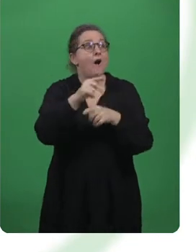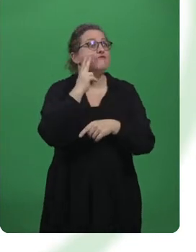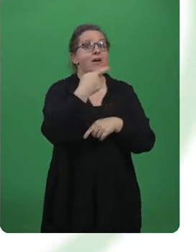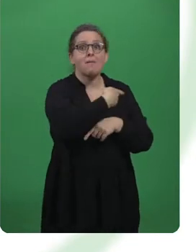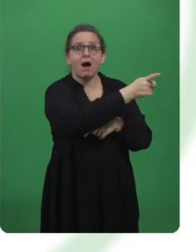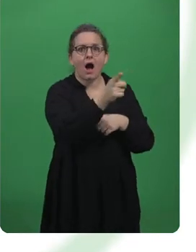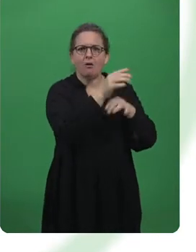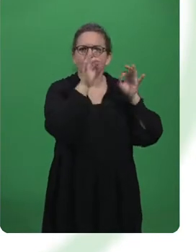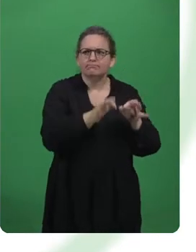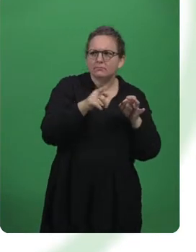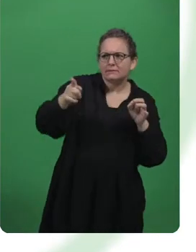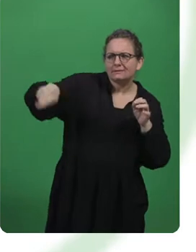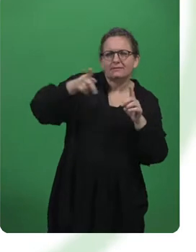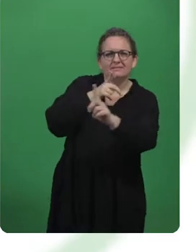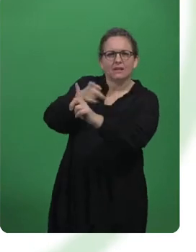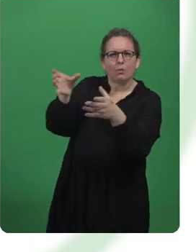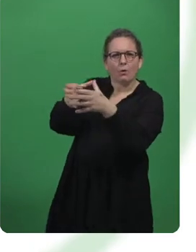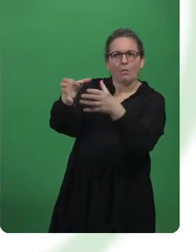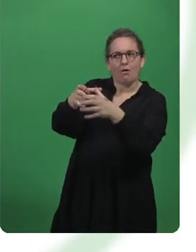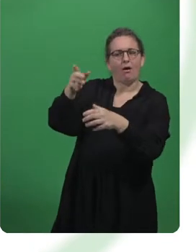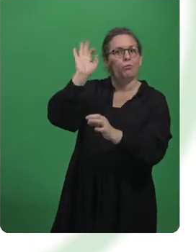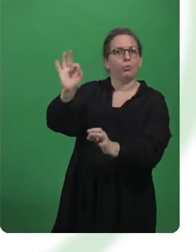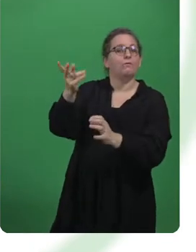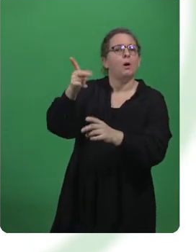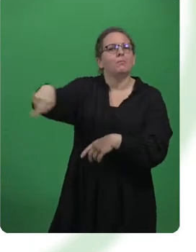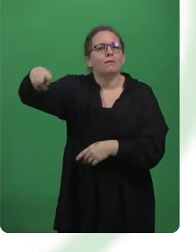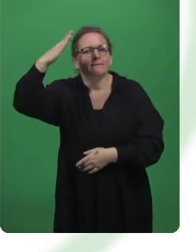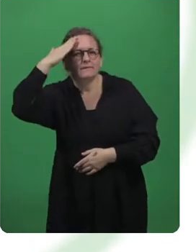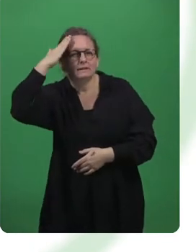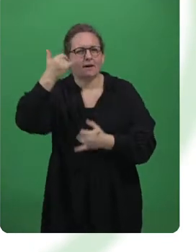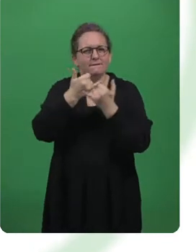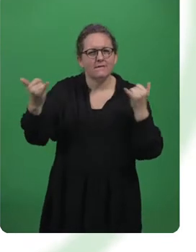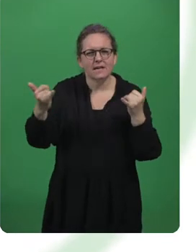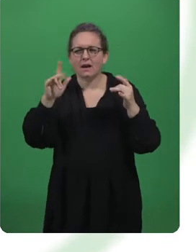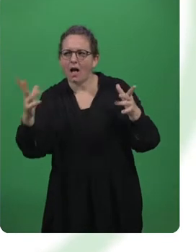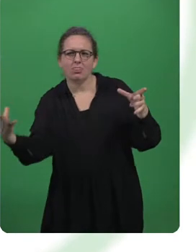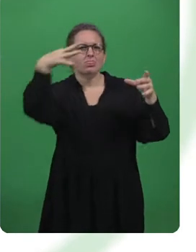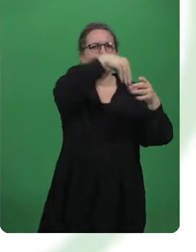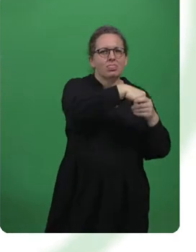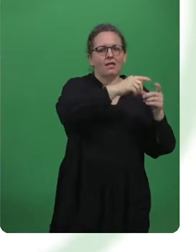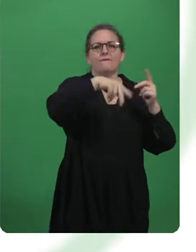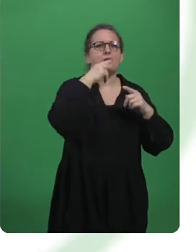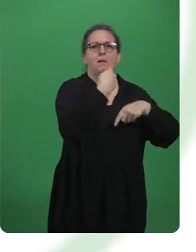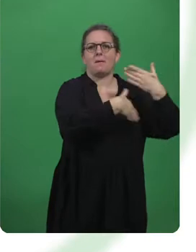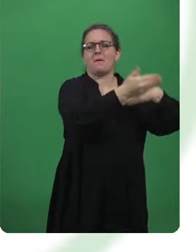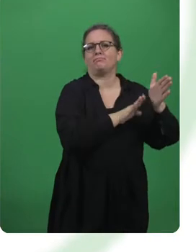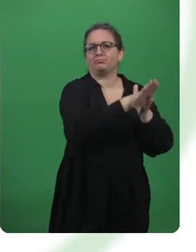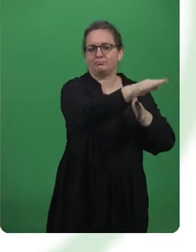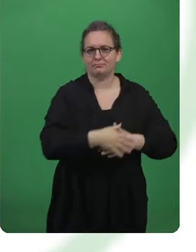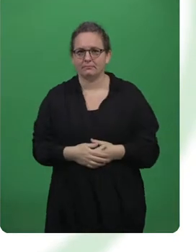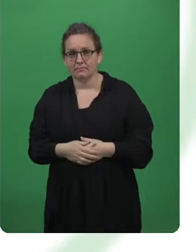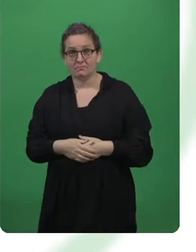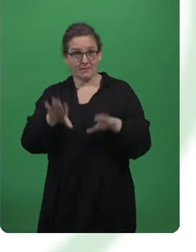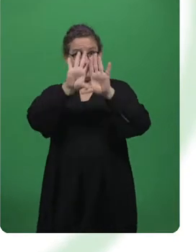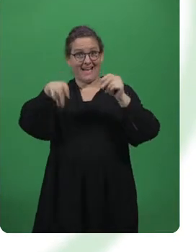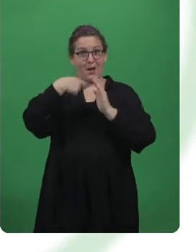Arbeitsplatz suchen und für Unternehmen sind genau das eine große Zielgruppe an Wiesenden, die man auch ins Unternehmen bringen kann. Die